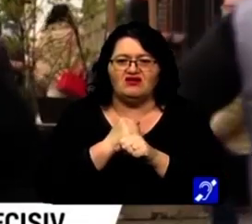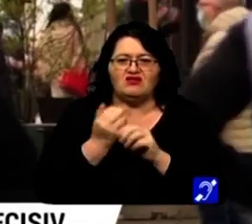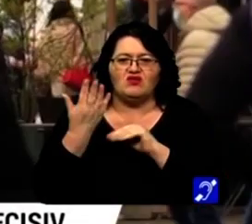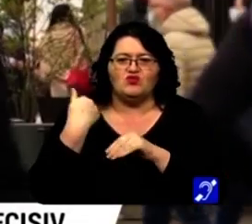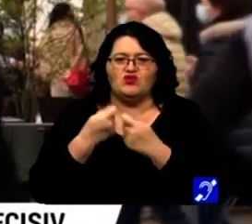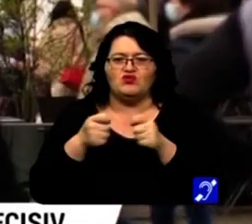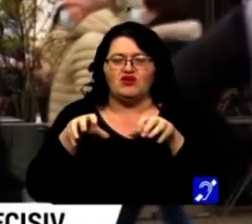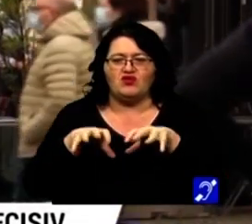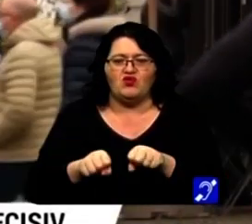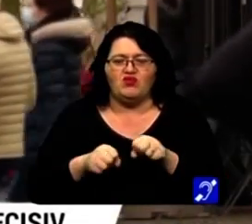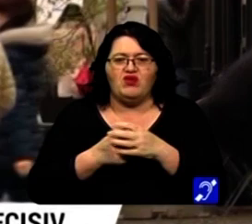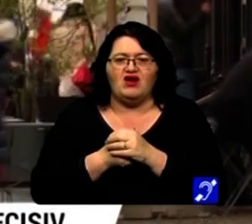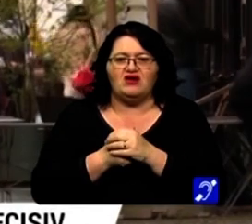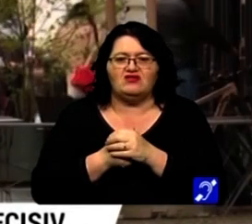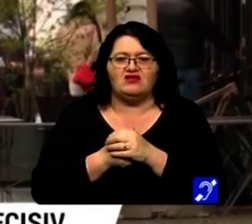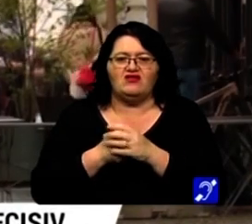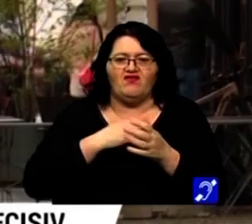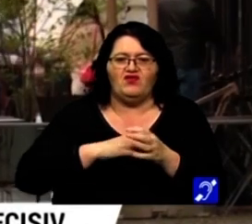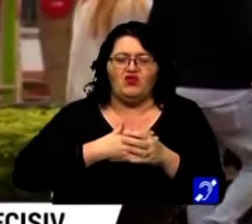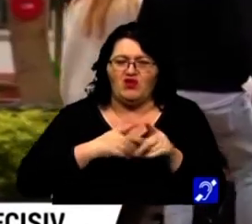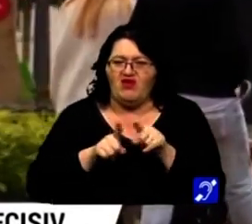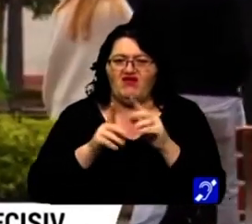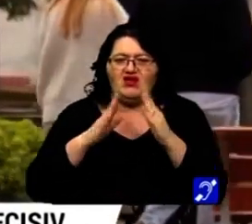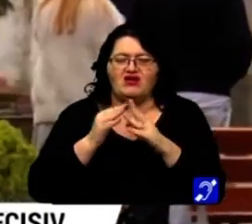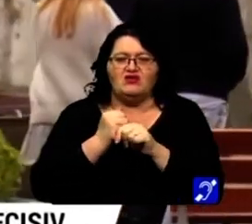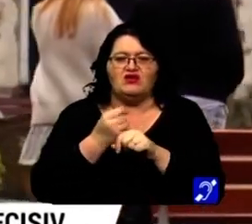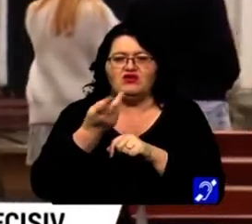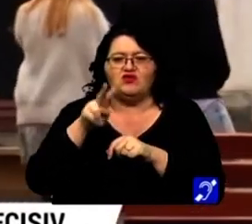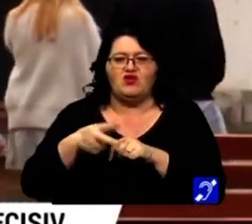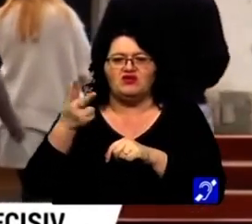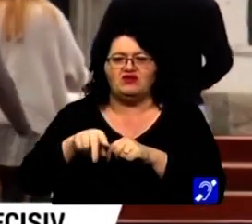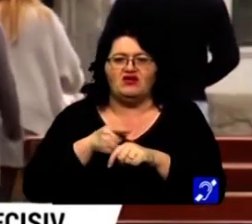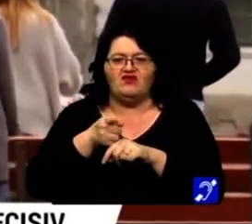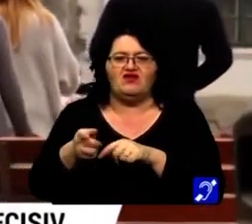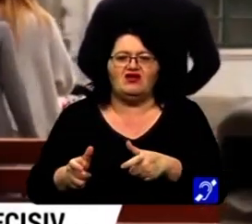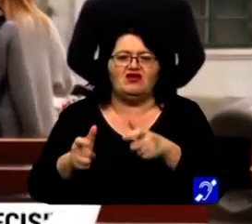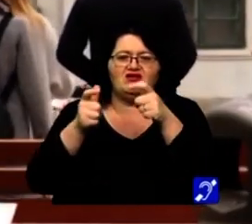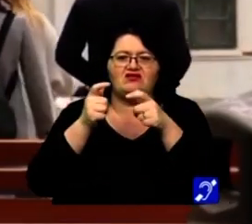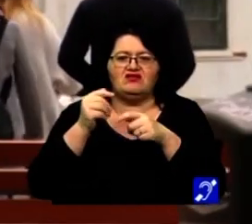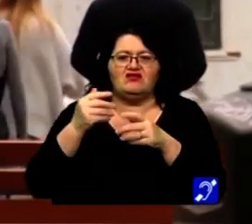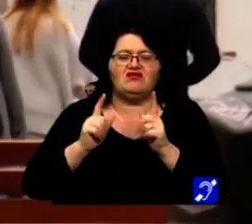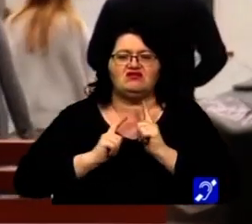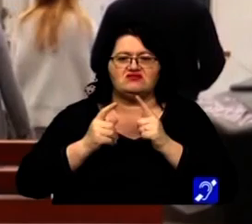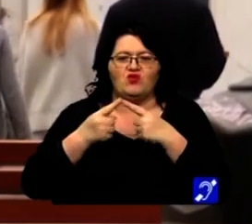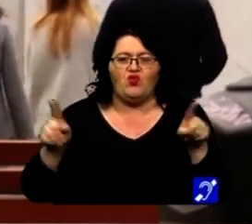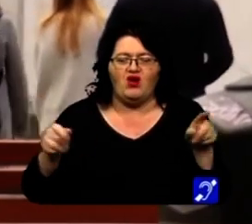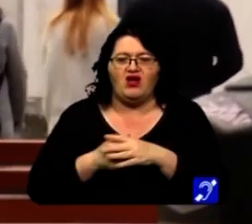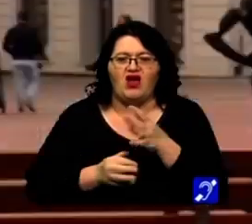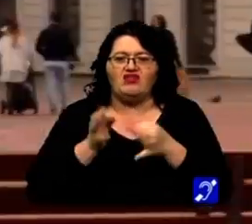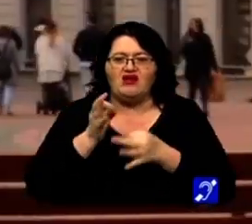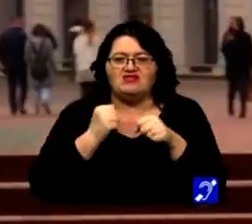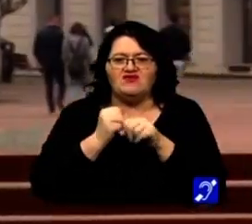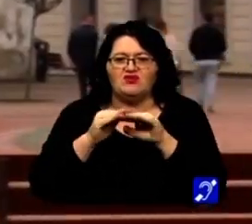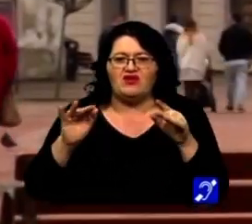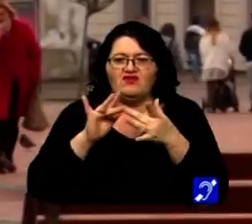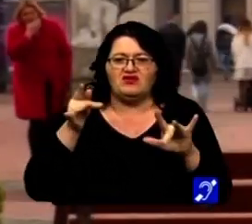erau toate ocupate. Și filmul, de exemplu, tot de acasă lucrează și o dată la două, trei luni merge la clădirea, care stă goala. Tot o analiză făcută de